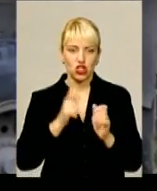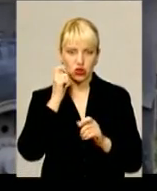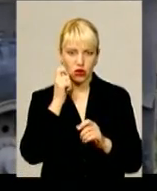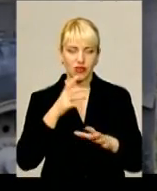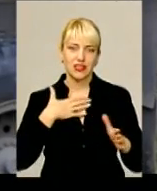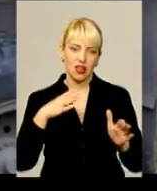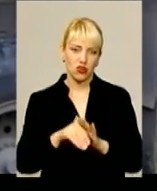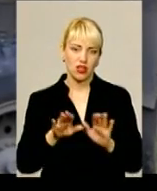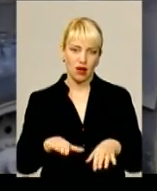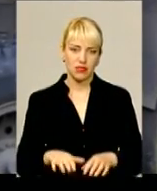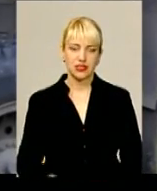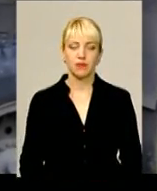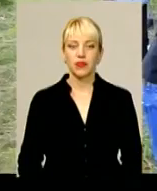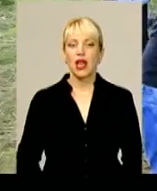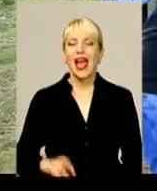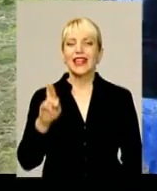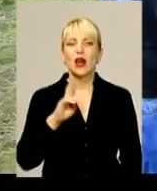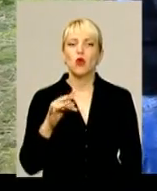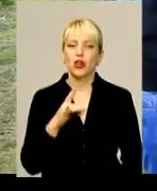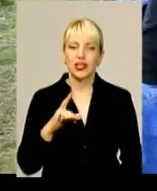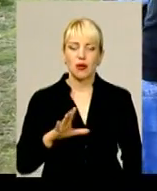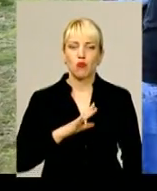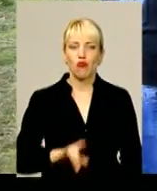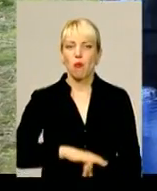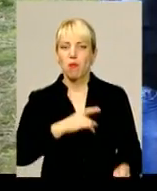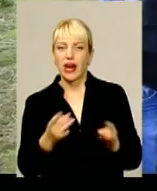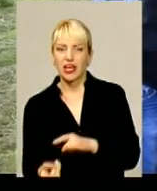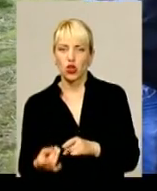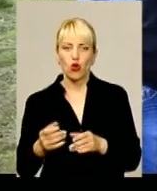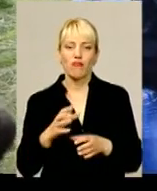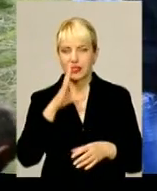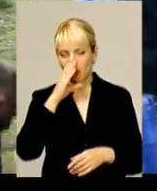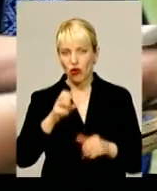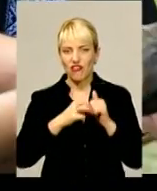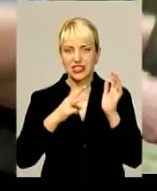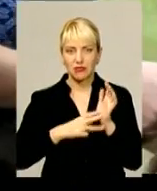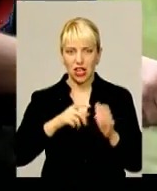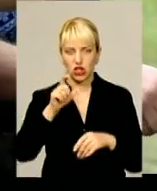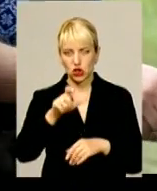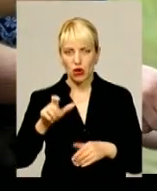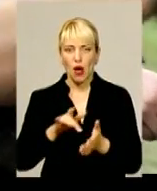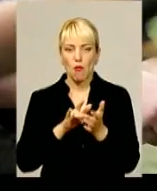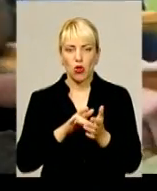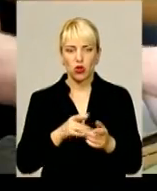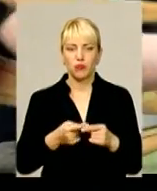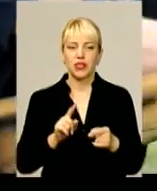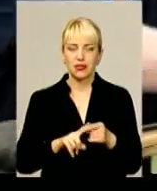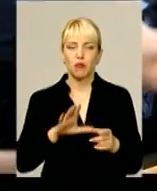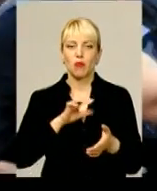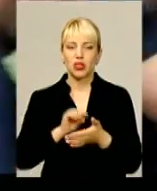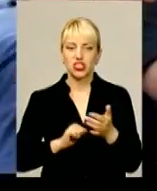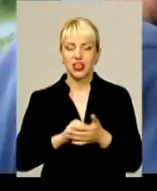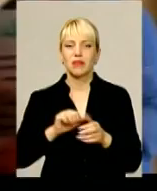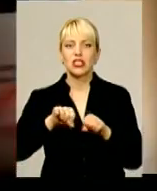За п'ять днів до цього вже в Ярмолинецькому районі перекинувся бус із 18-ма паломниками. Тоді причиною аварії стала несправність автівки,